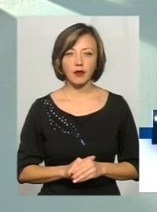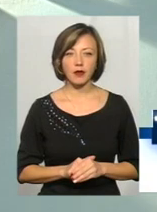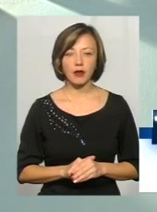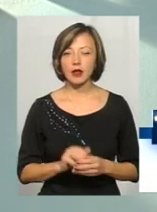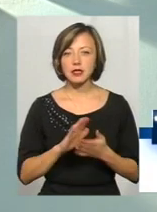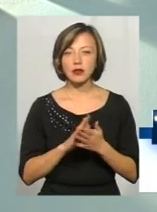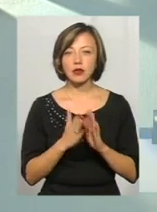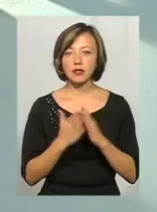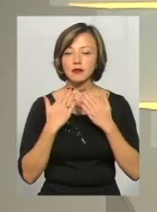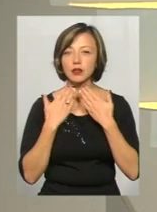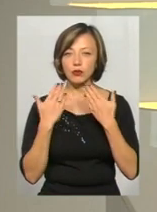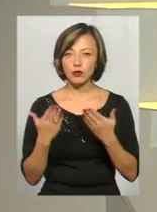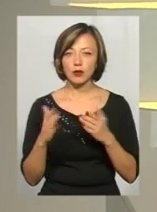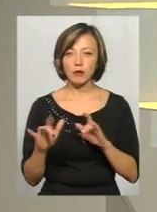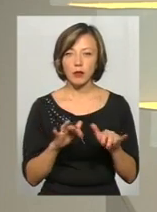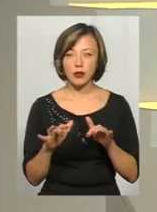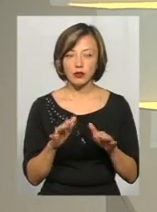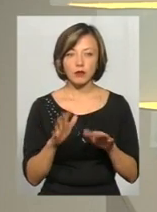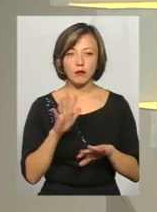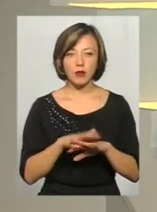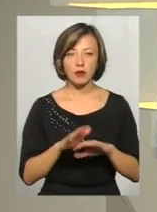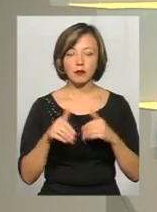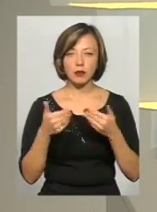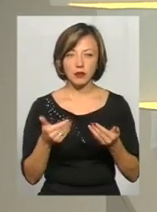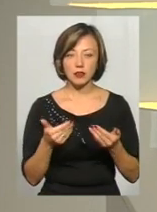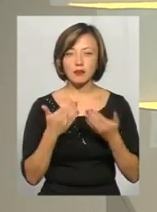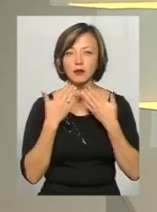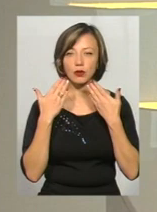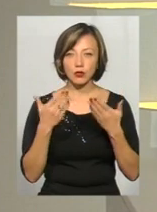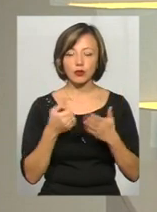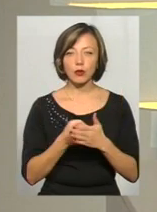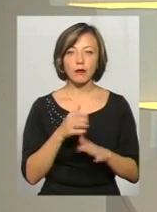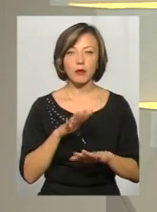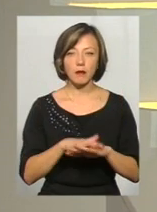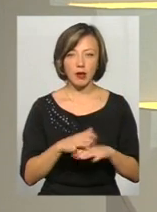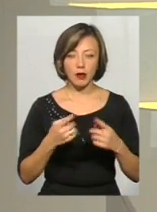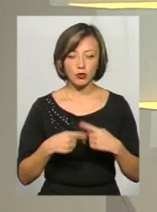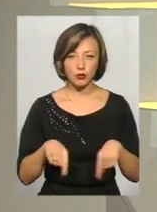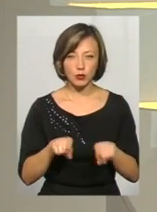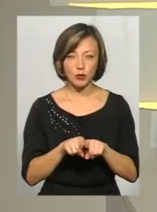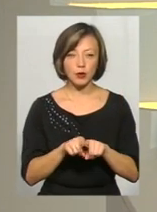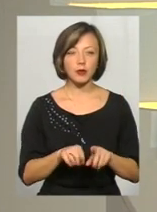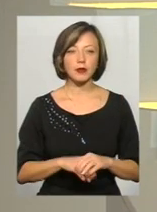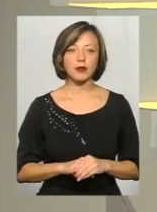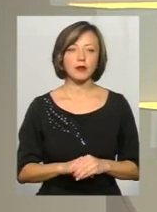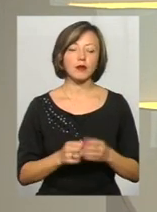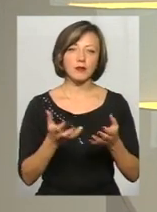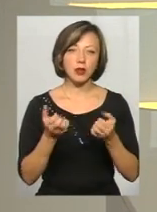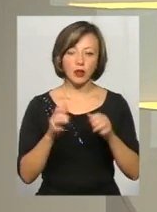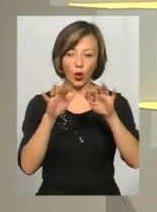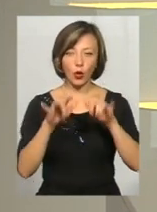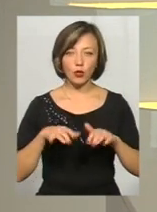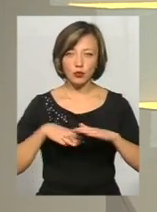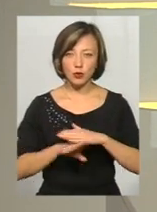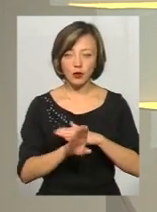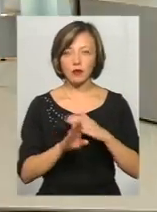ситуацію, щоб він звернувся до менеджерів і вони йому підкажуть. порекомендувати все ж таки нашому глядачу звернутися у відділення банку, там можна взяти розбруківку.